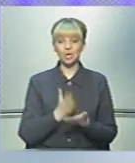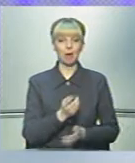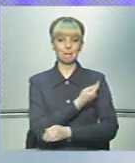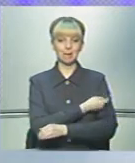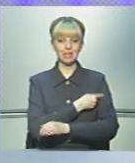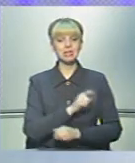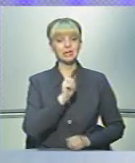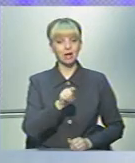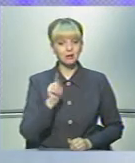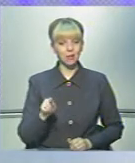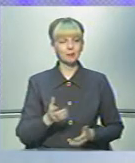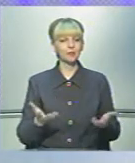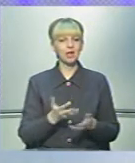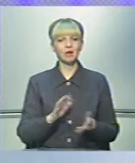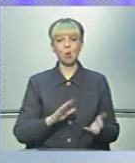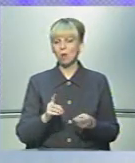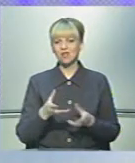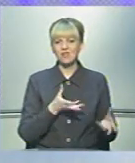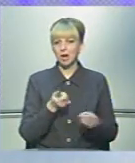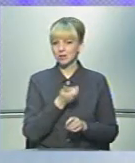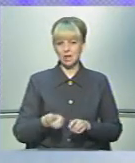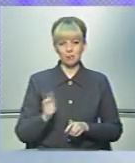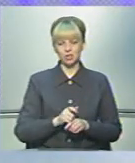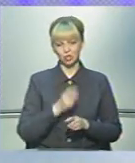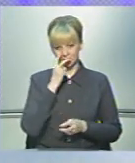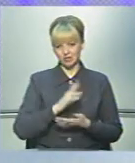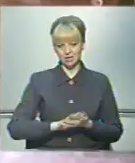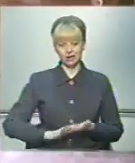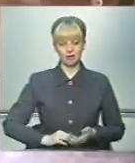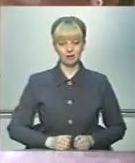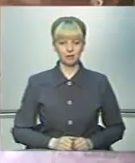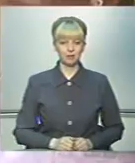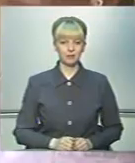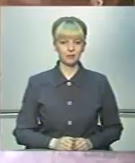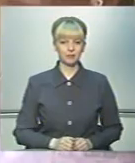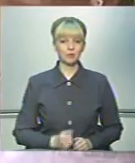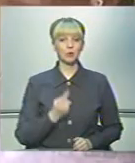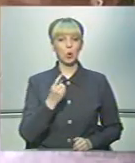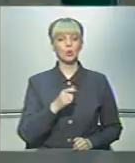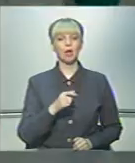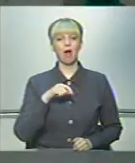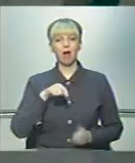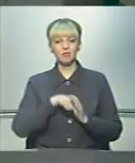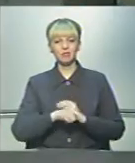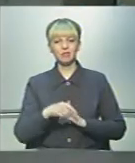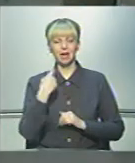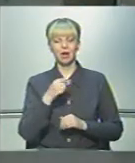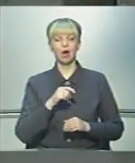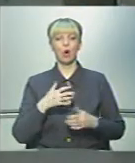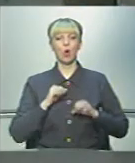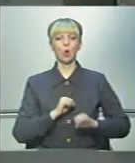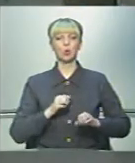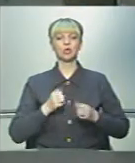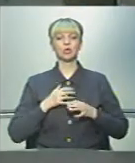медицина там. Які моменти вразили їх найбільше, Марина Буличева детальніше. Однією з характерних рис охорони здоров'я у